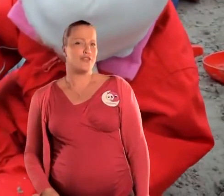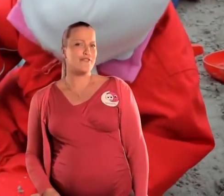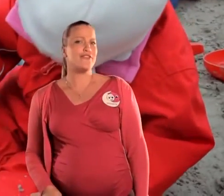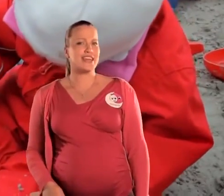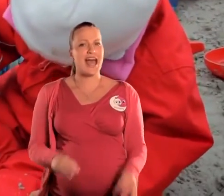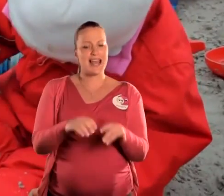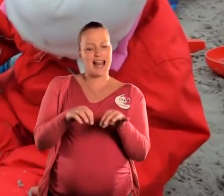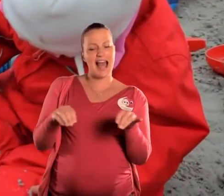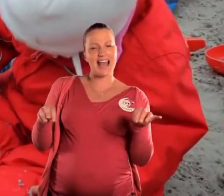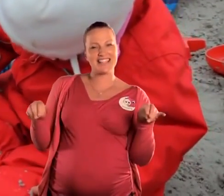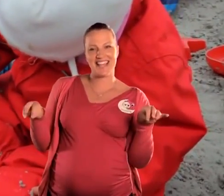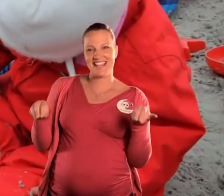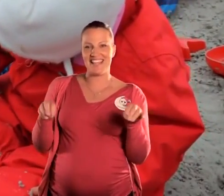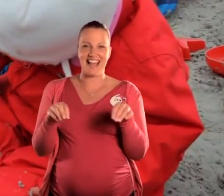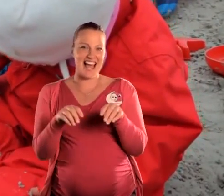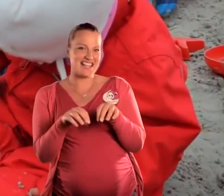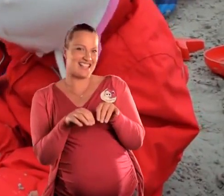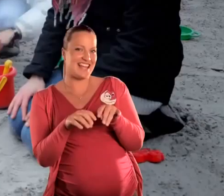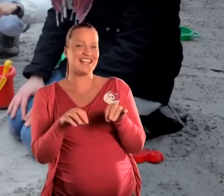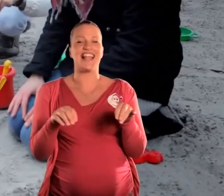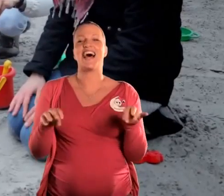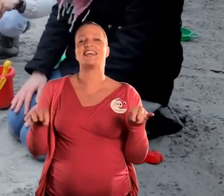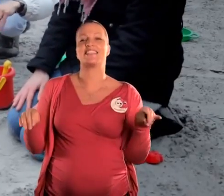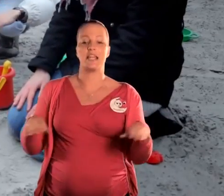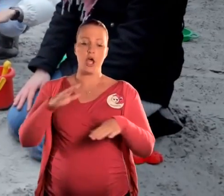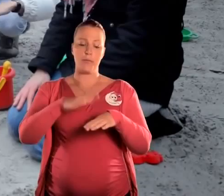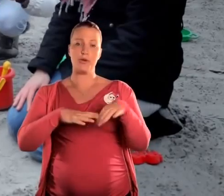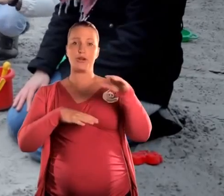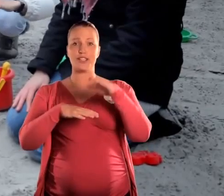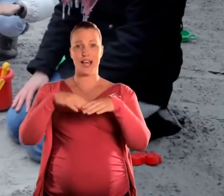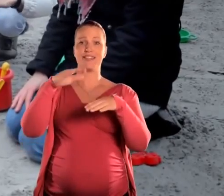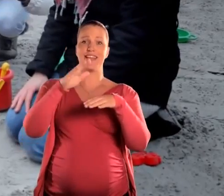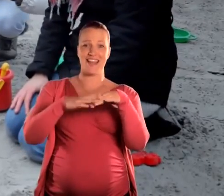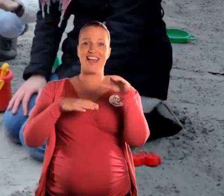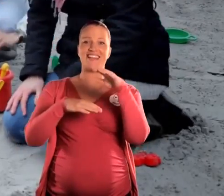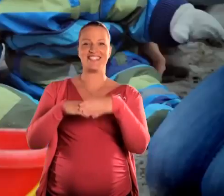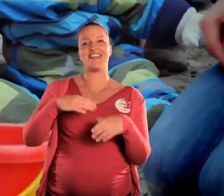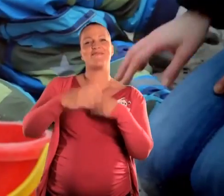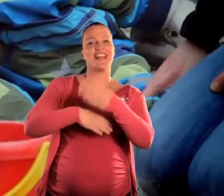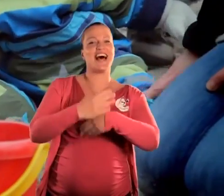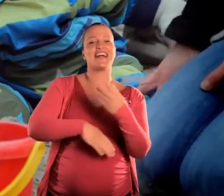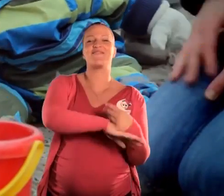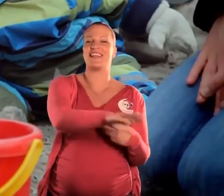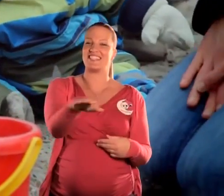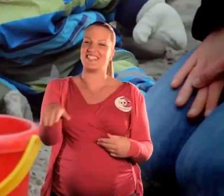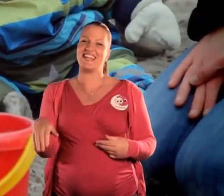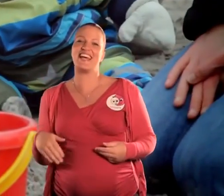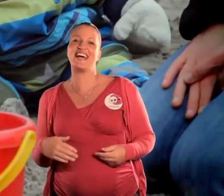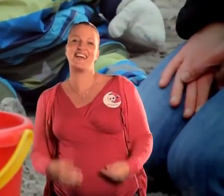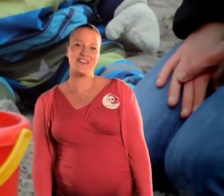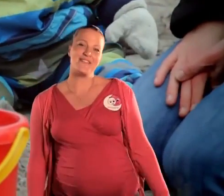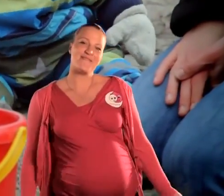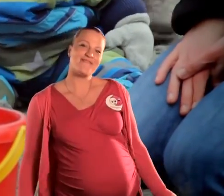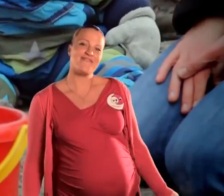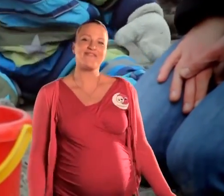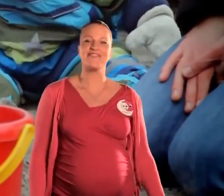Vi vil gerne lege sand, lege sand, lege sand Så bygger slottene i sand på legepladsen